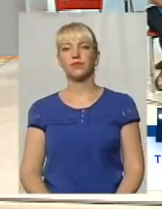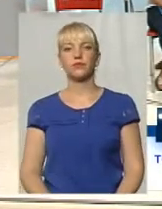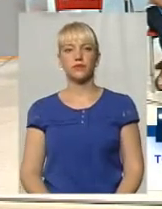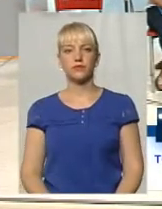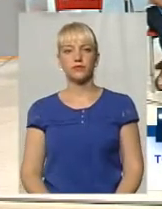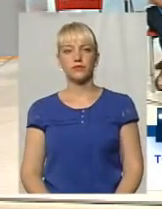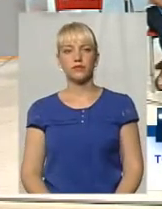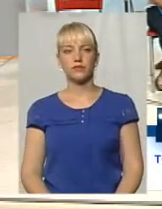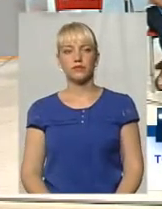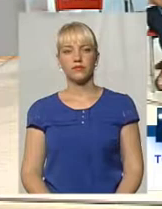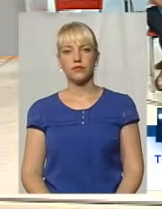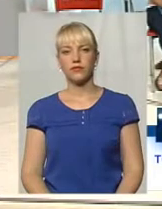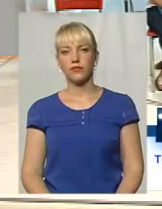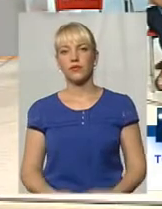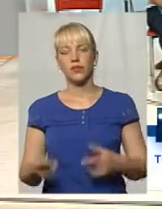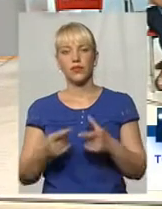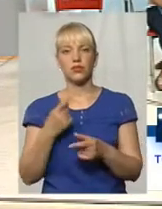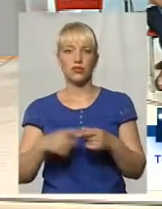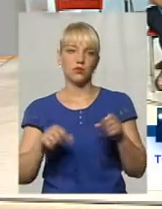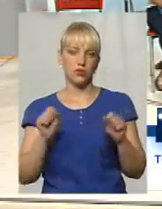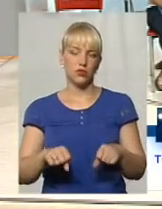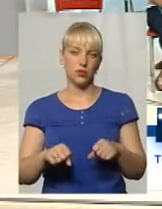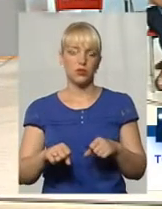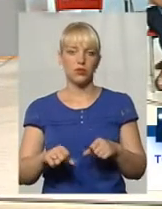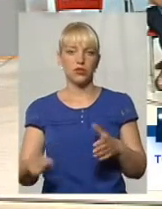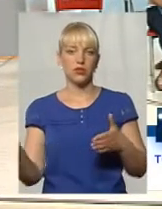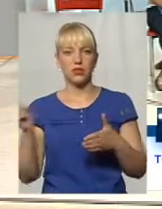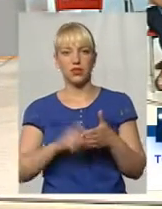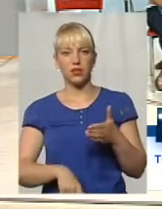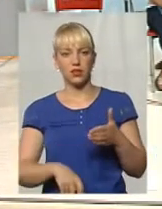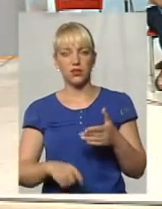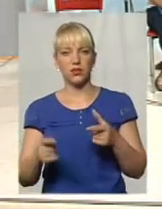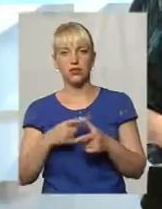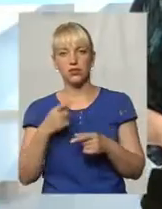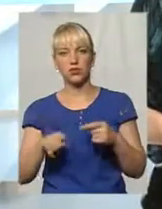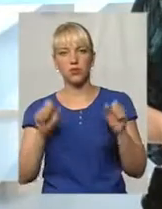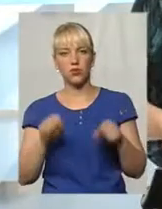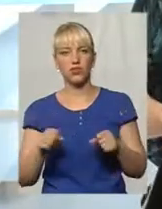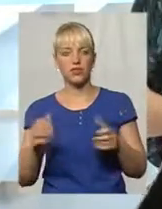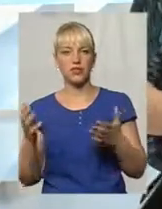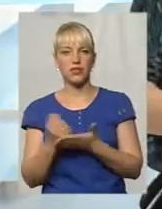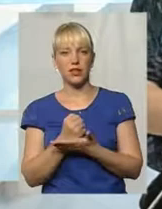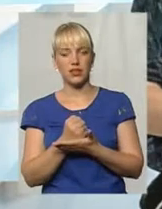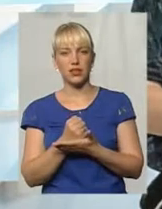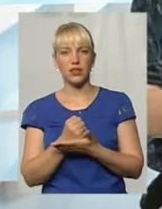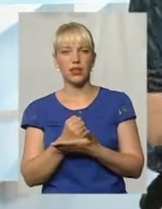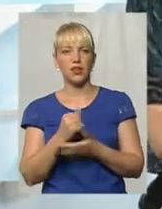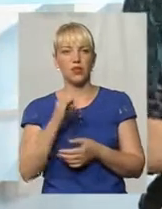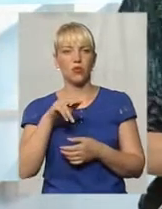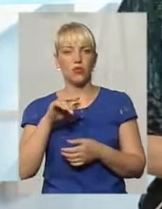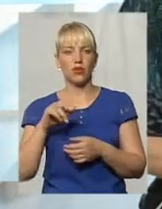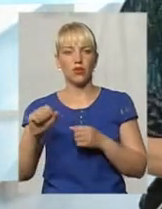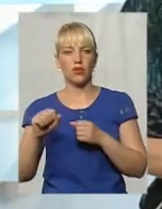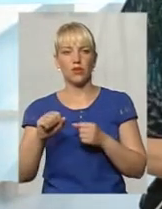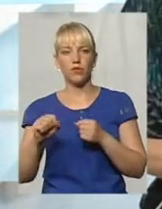прокументуйте, будь ласка. Чи можна закрити, чи можна знайти управу на незаконний